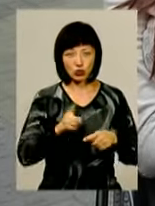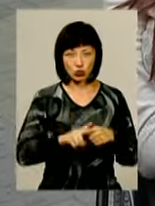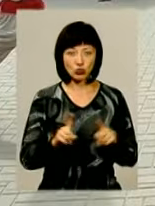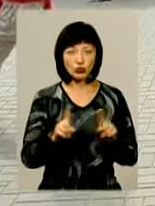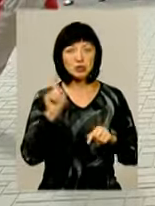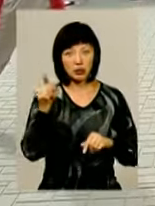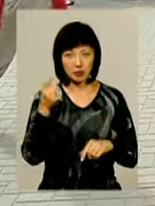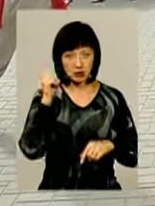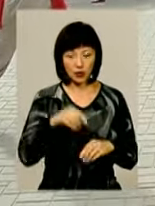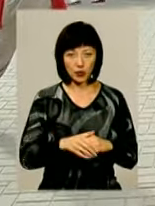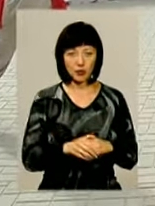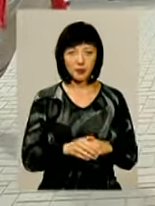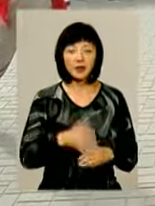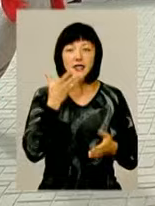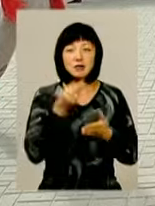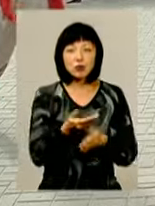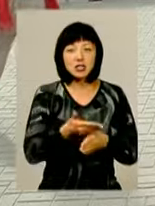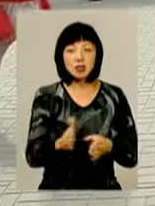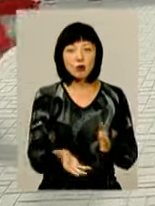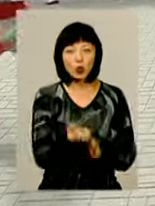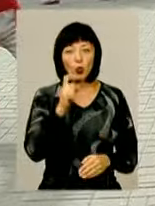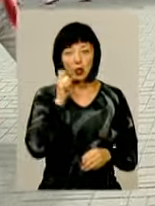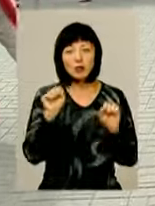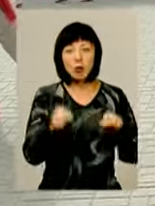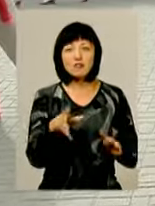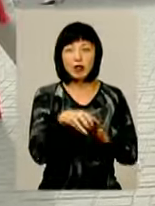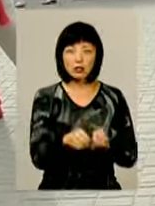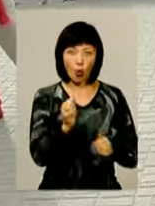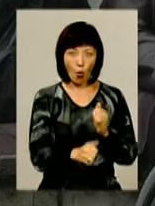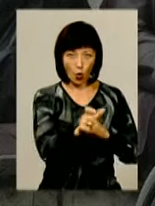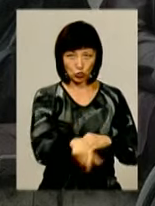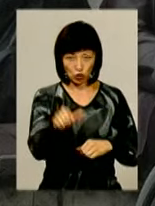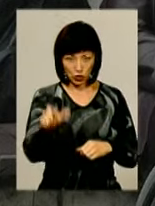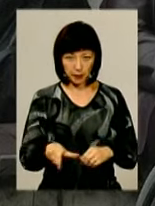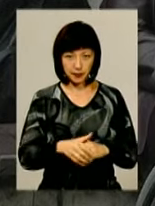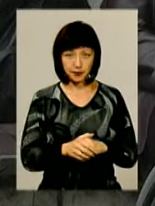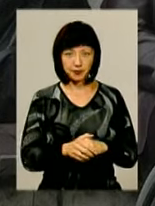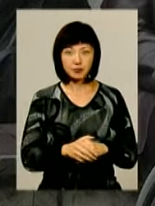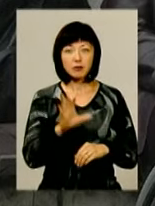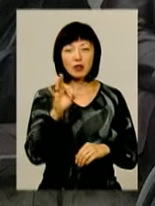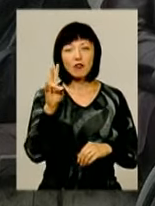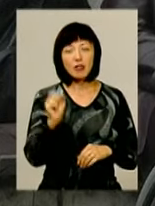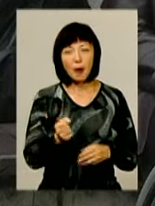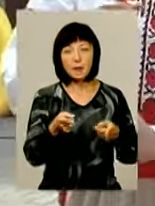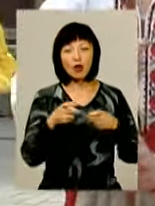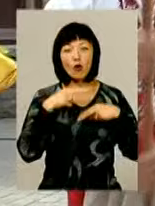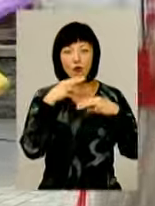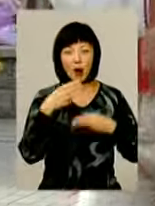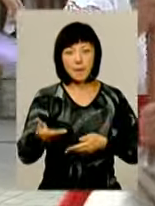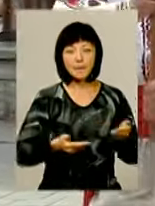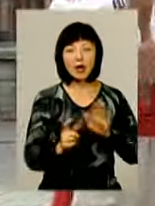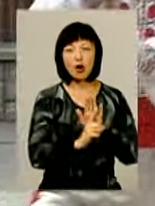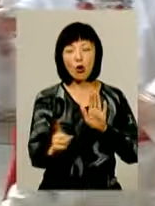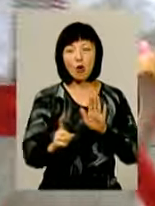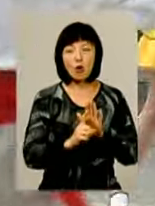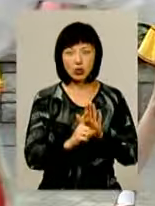знають там. Свою лепту в порятунок України може вкласти кожен, переконана Оксана Родушинська. Вона ж привертає увагу перехожих до